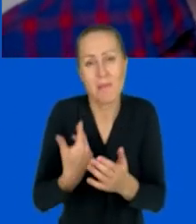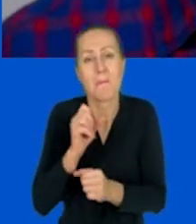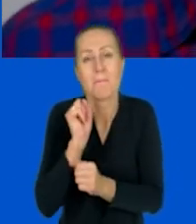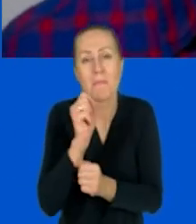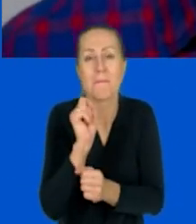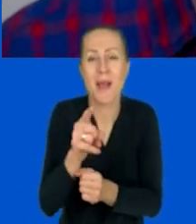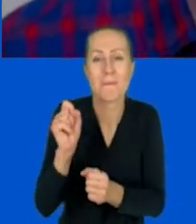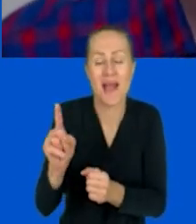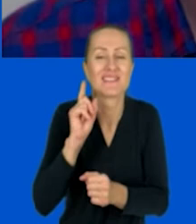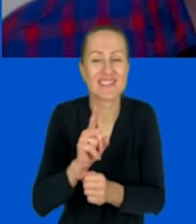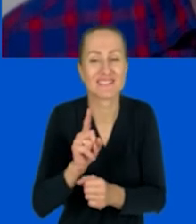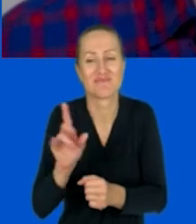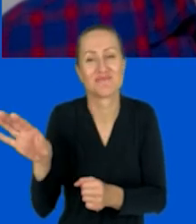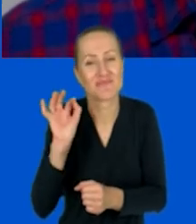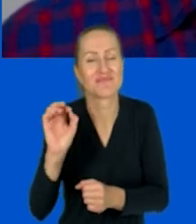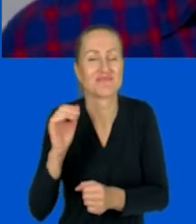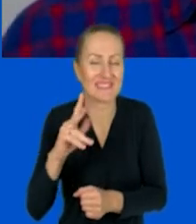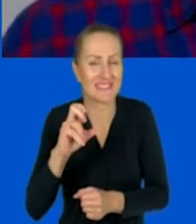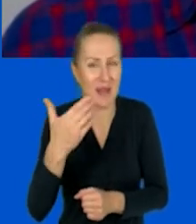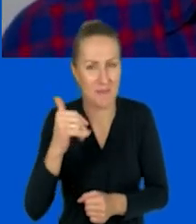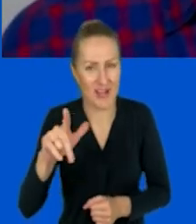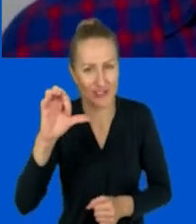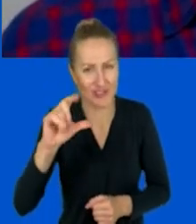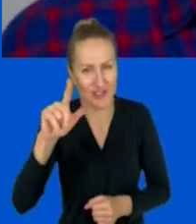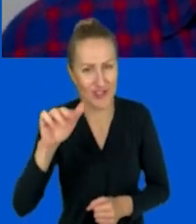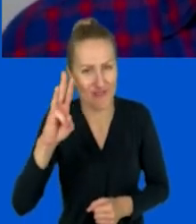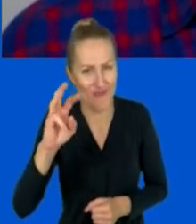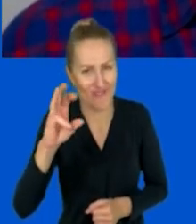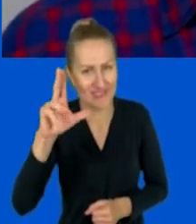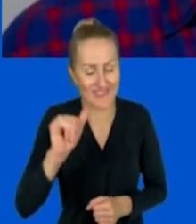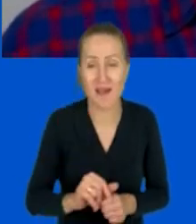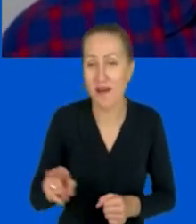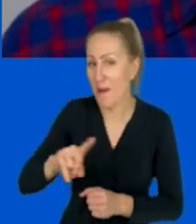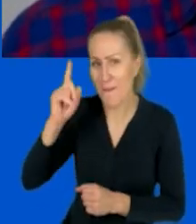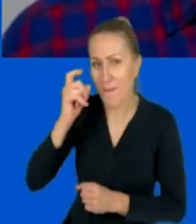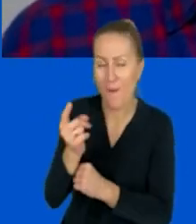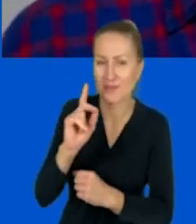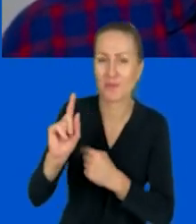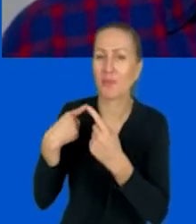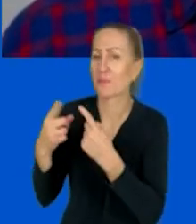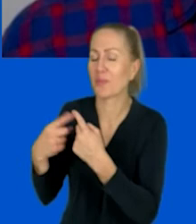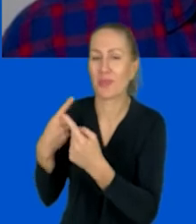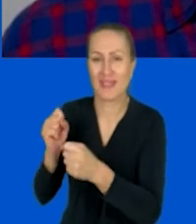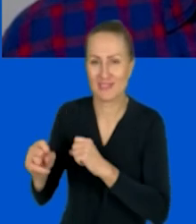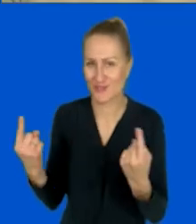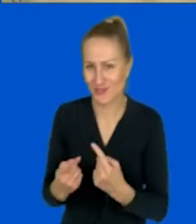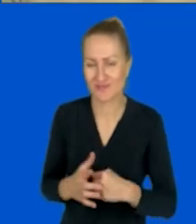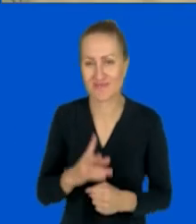rykoszetem od Kamila Śliwowskiego. Widzę, że super pomysły badają z Waszych doświadczeń.